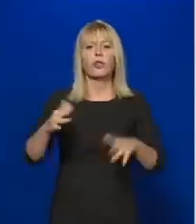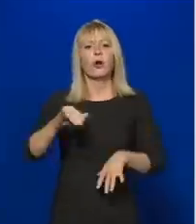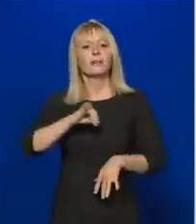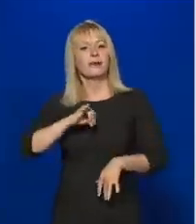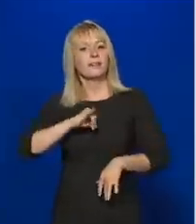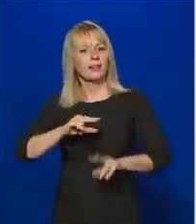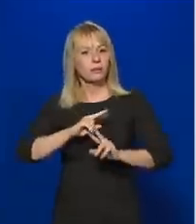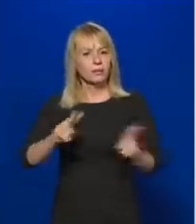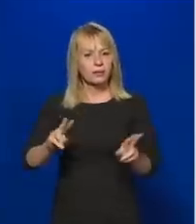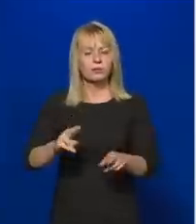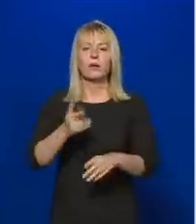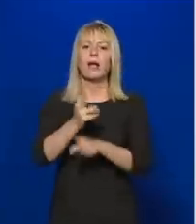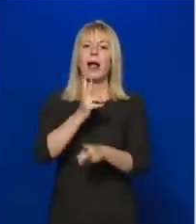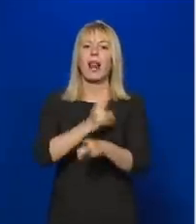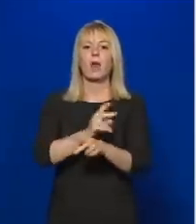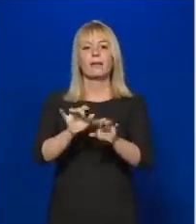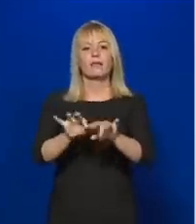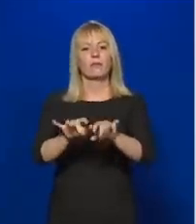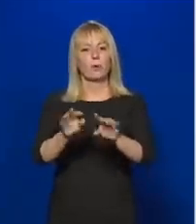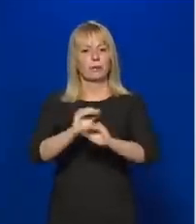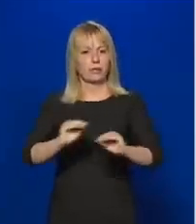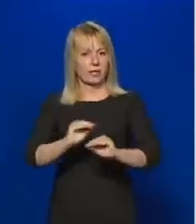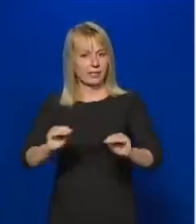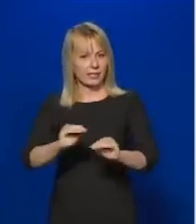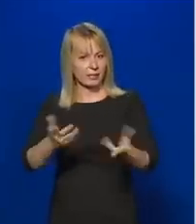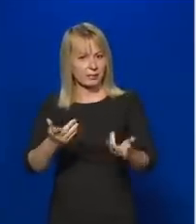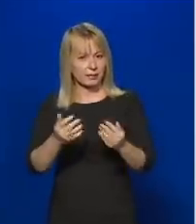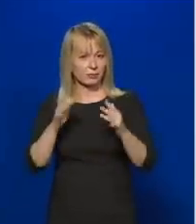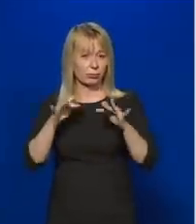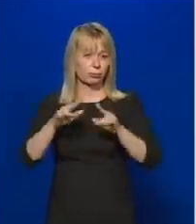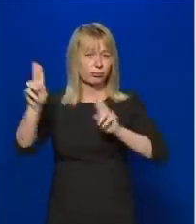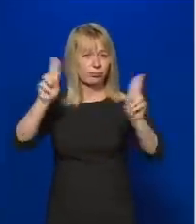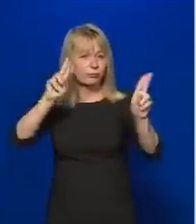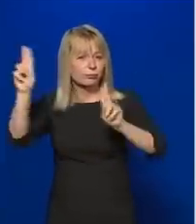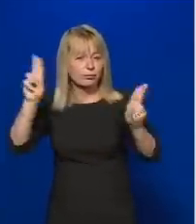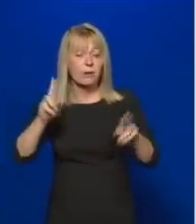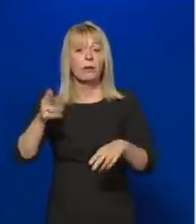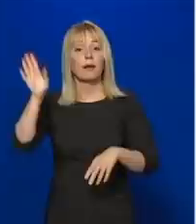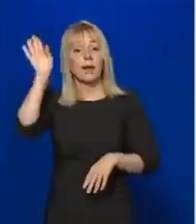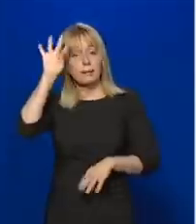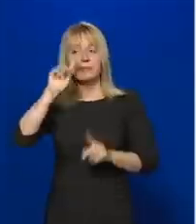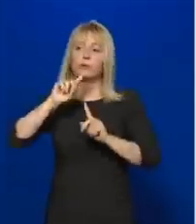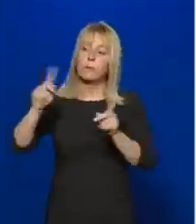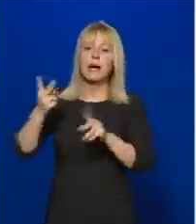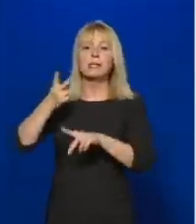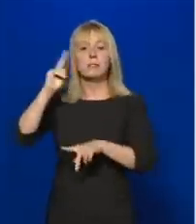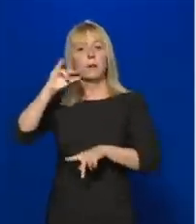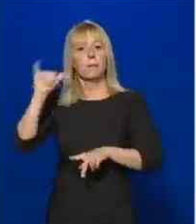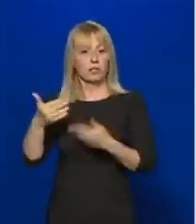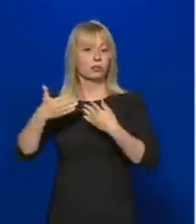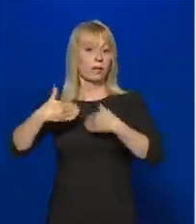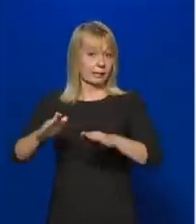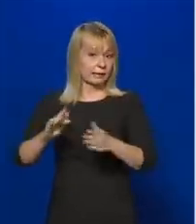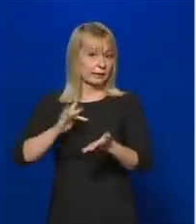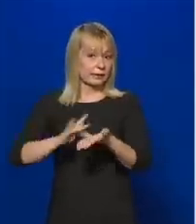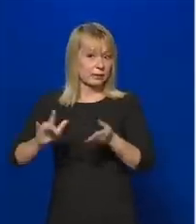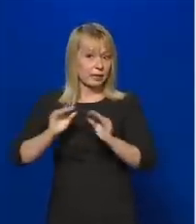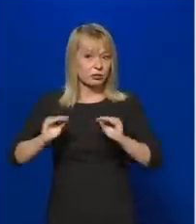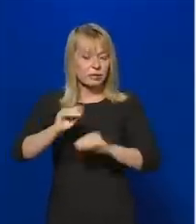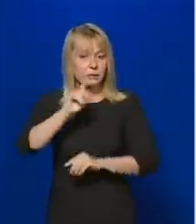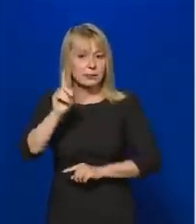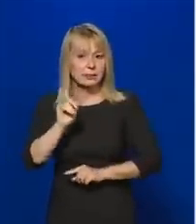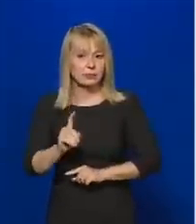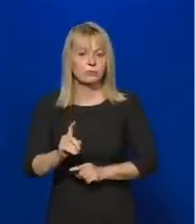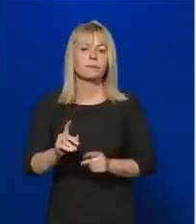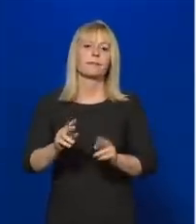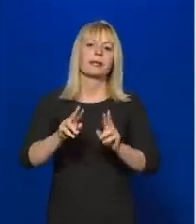informatikai képzése. Elképzeltő, hogy más szakmában is indítanak ingyenes képzéseket. Egyelőre erről a képzésről